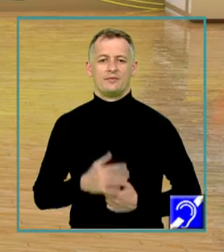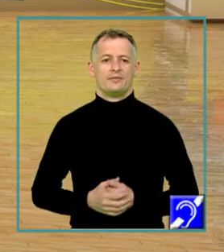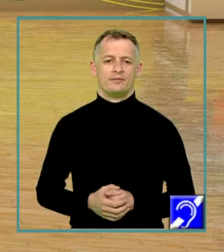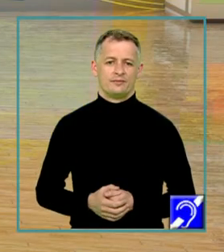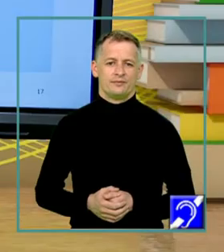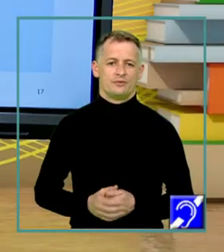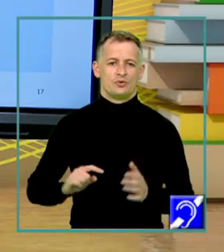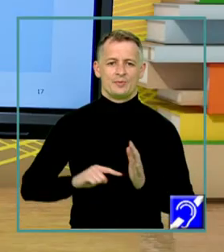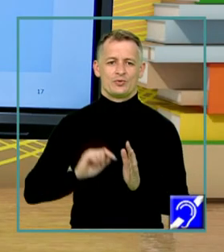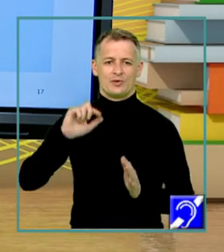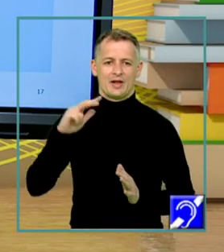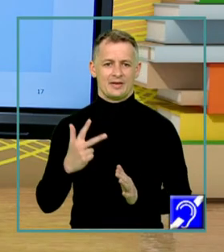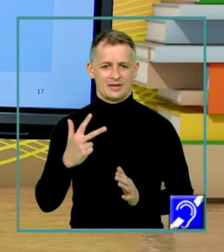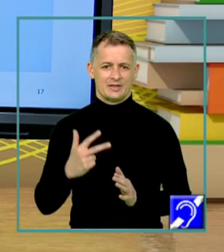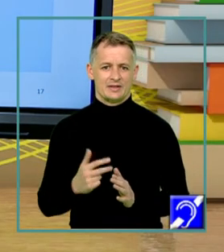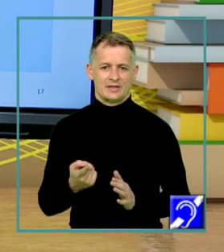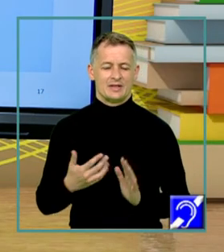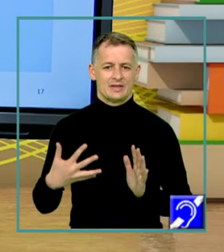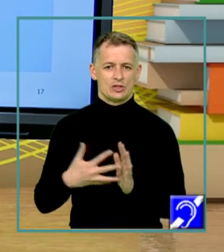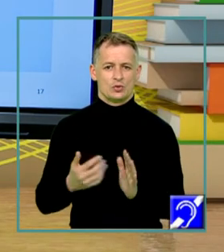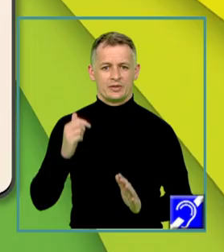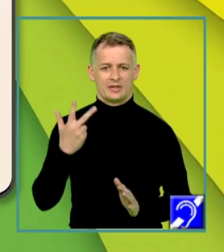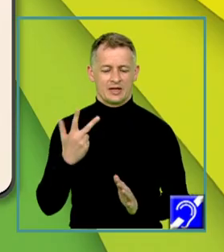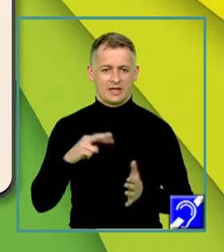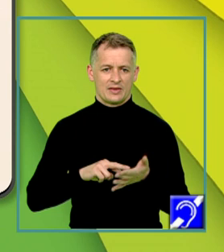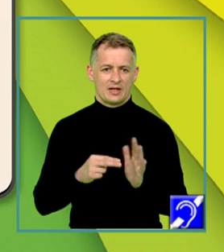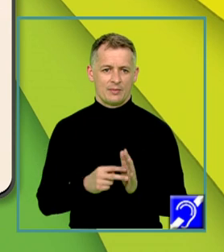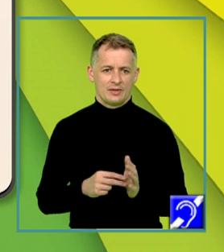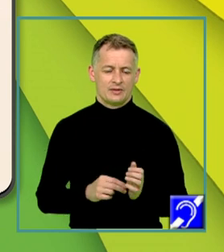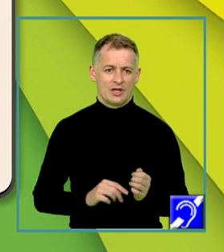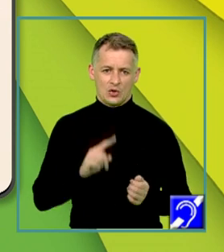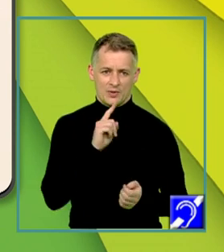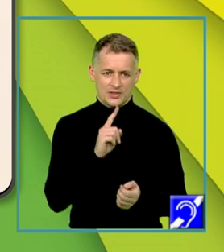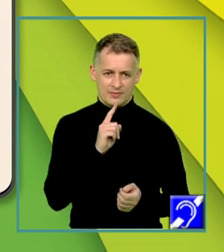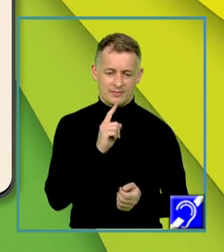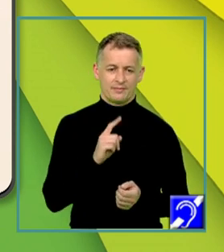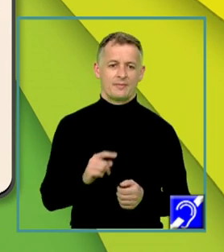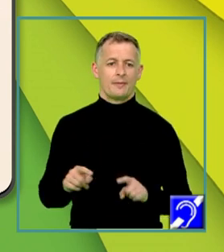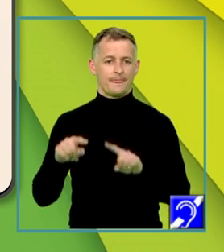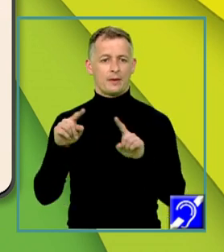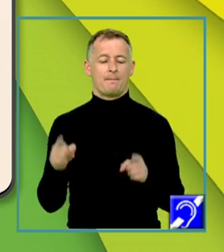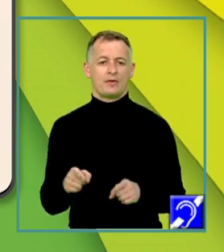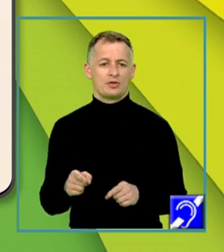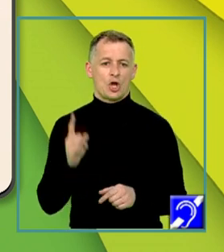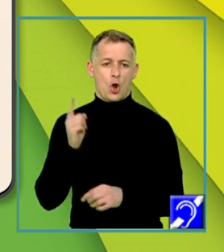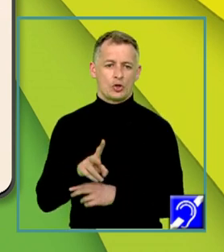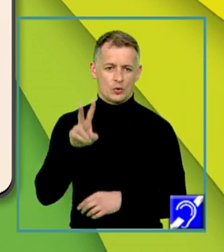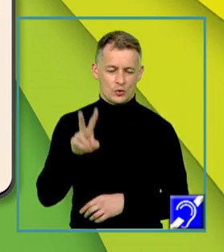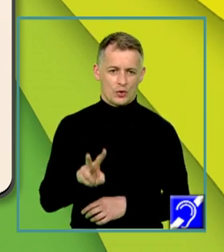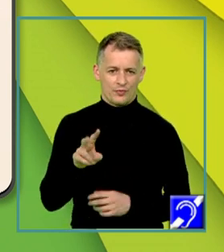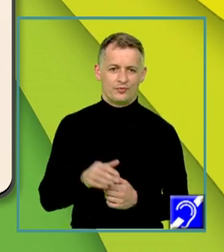Subiectul al treilea din testul 3 de antrenament. Se consideră matricea unitate de ordinul 2